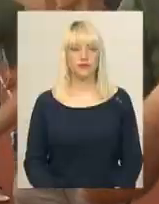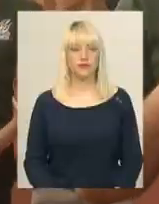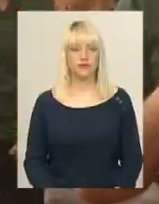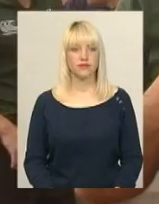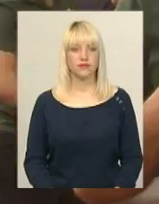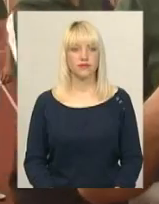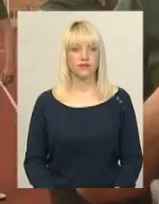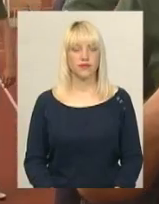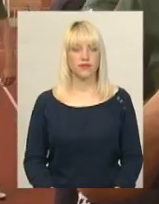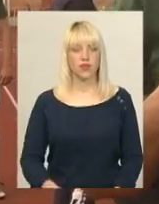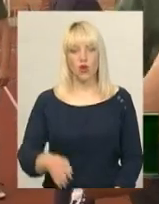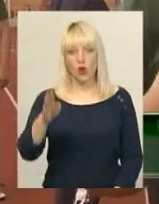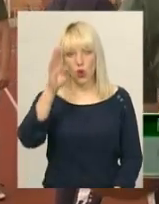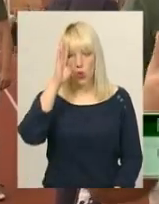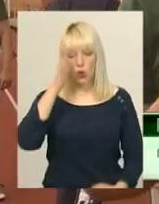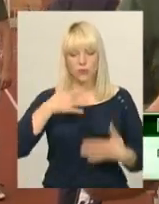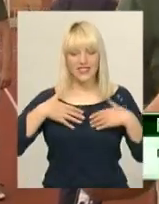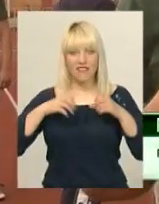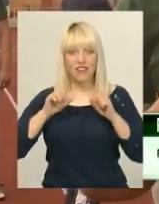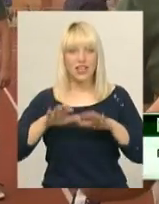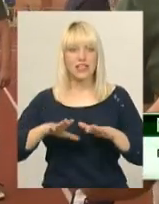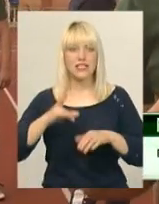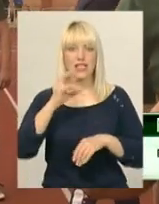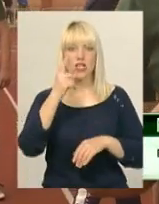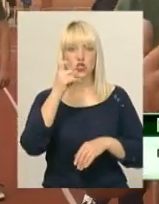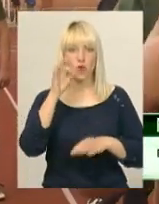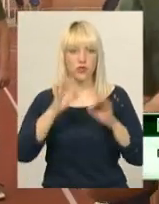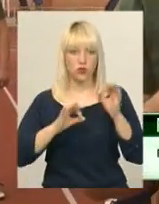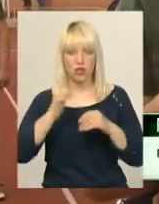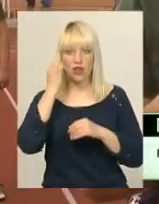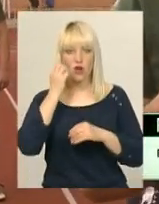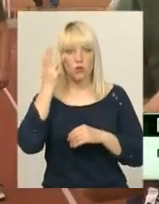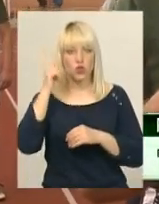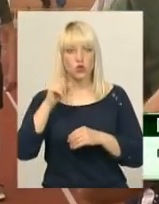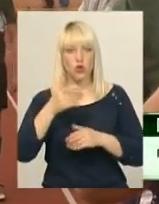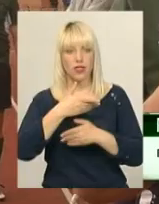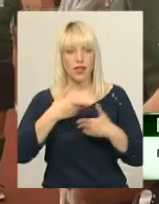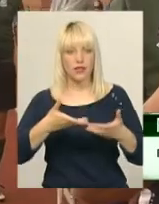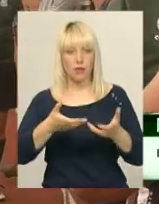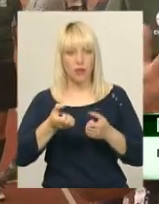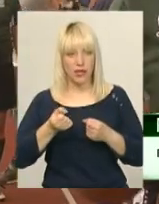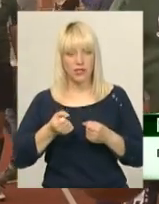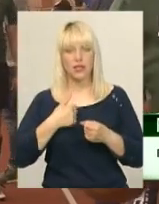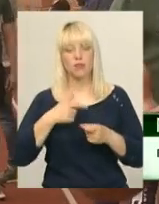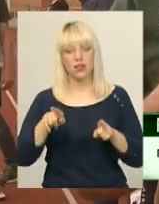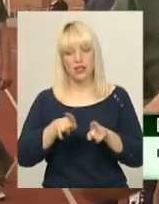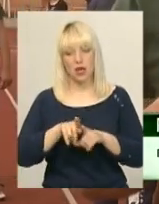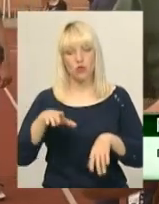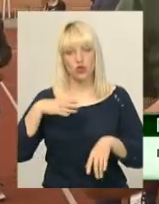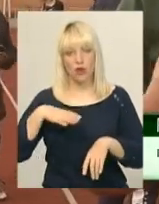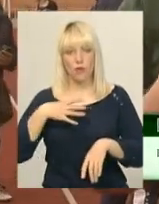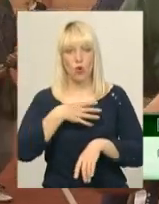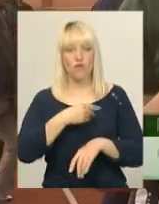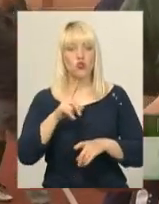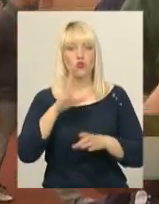Хлопці викликалися на всі 100 відсотків. Дякую Хмельницьку, що в нас прийняли. Ми їх так само чекаємо у Львові. Що не вдалося. Молодий